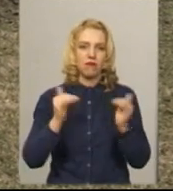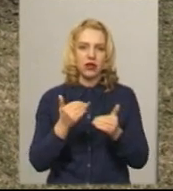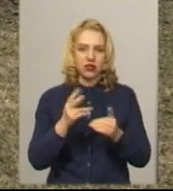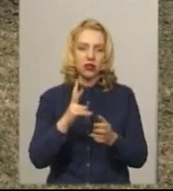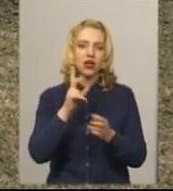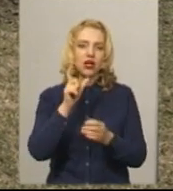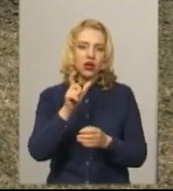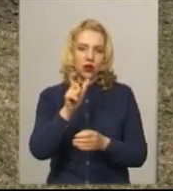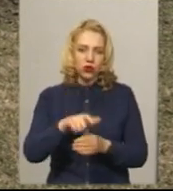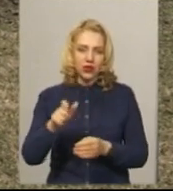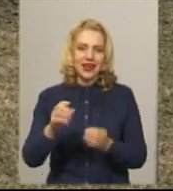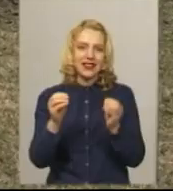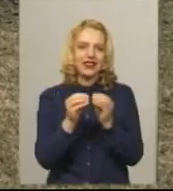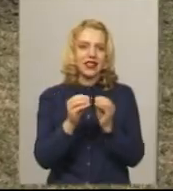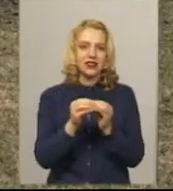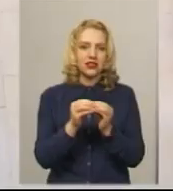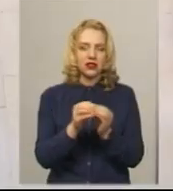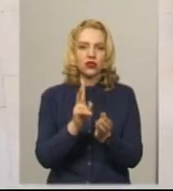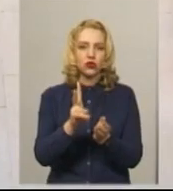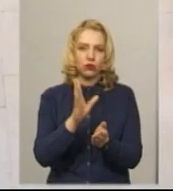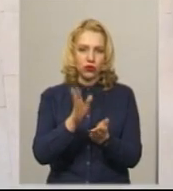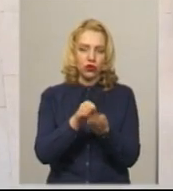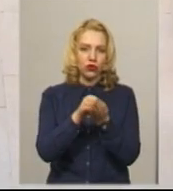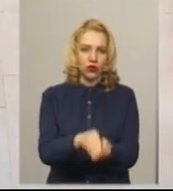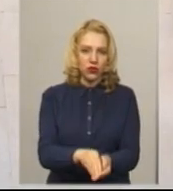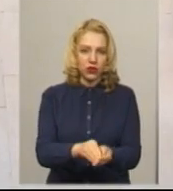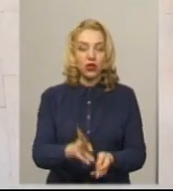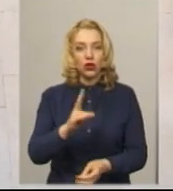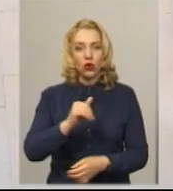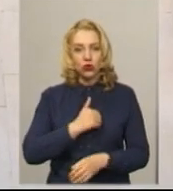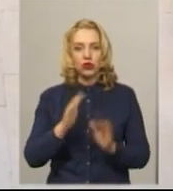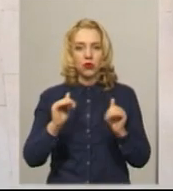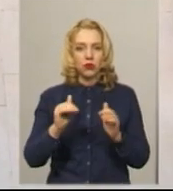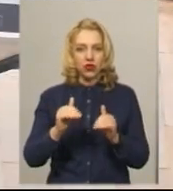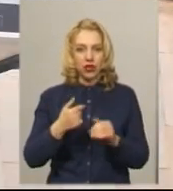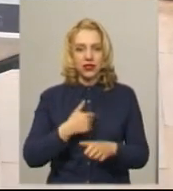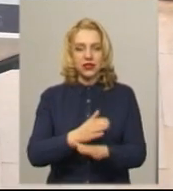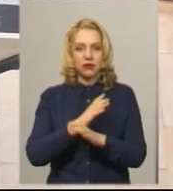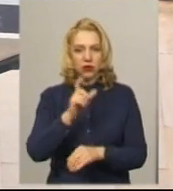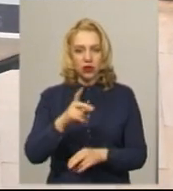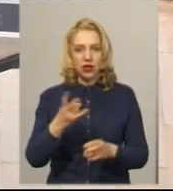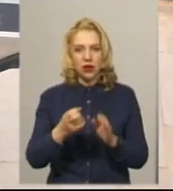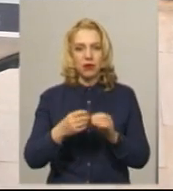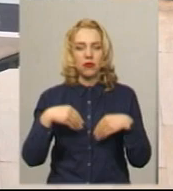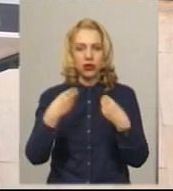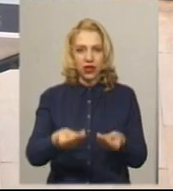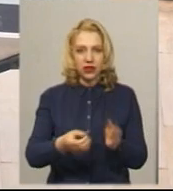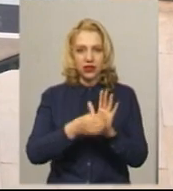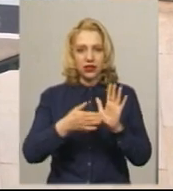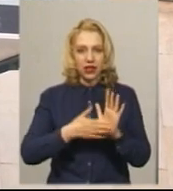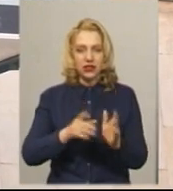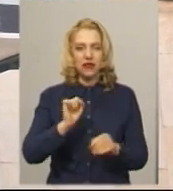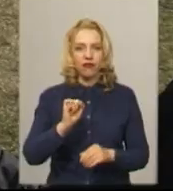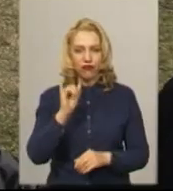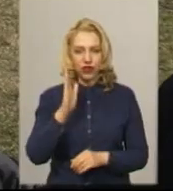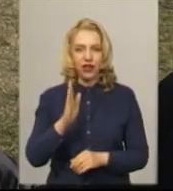Це має бути на більше десяти осіб. Хто хоче прийти і попрощатися з небіжчиком, має подати дані про себе в міську ритуальну службу, додає